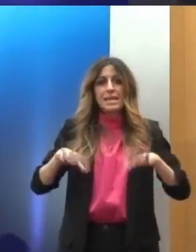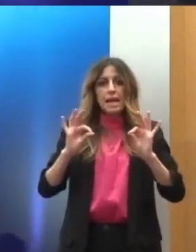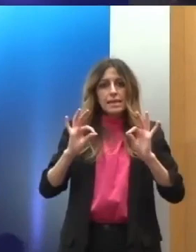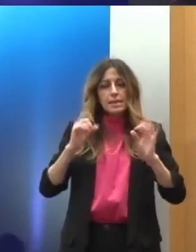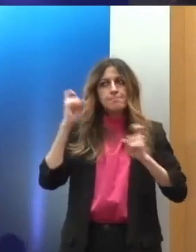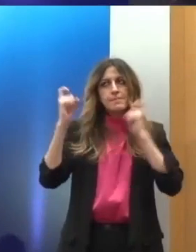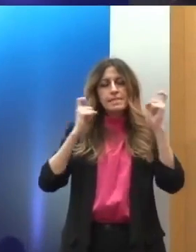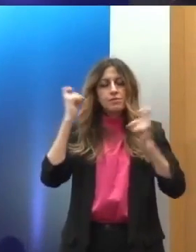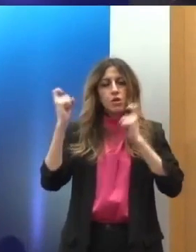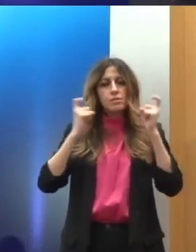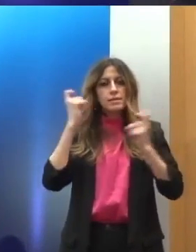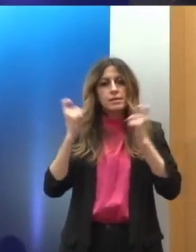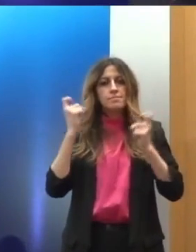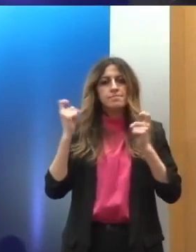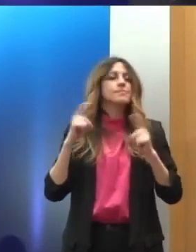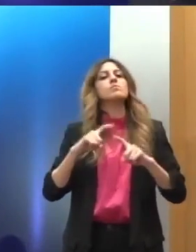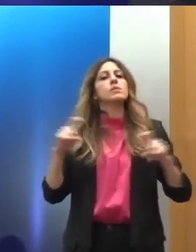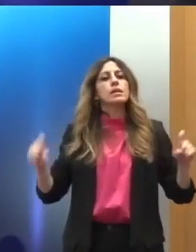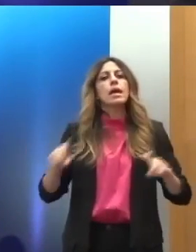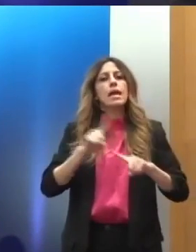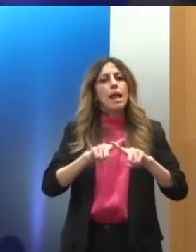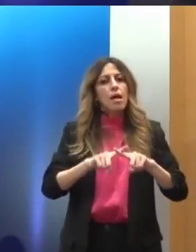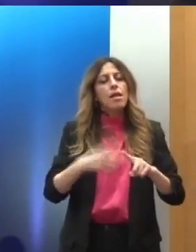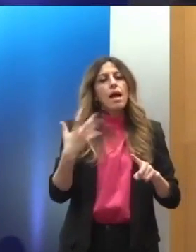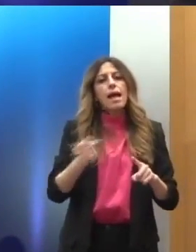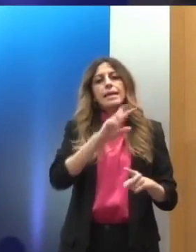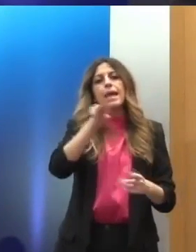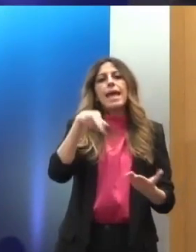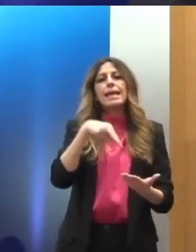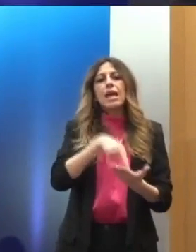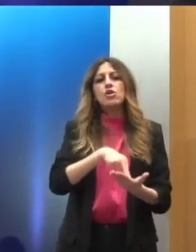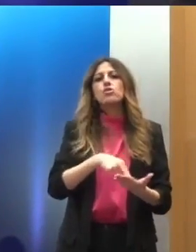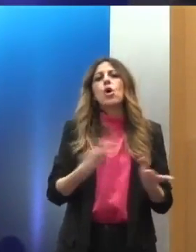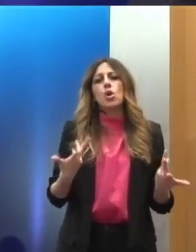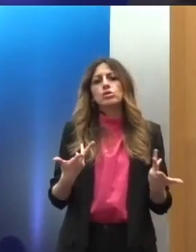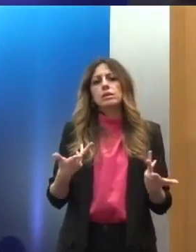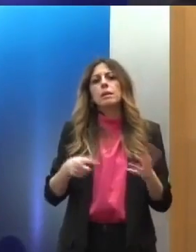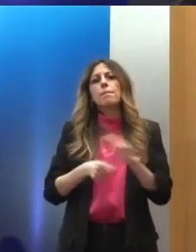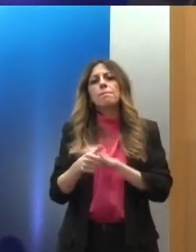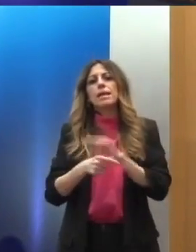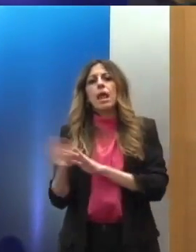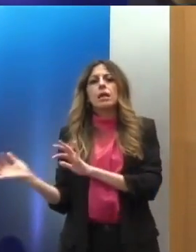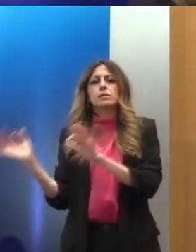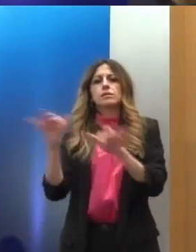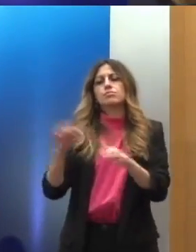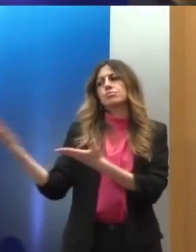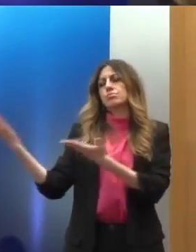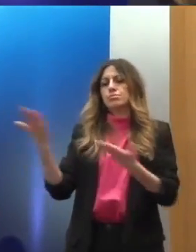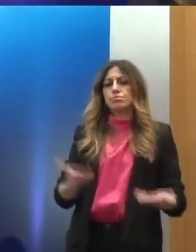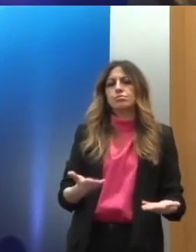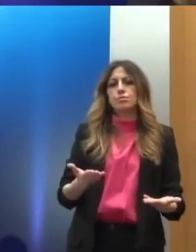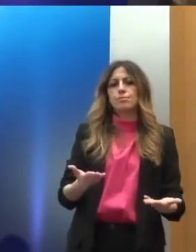ήταν ότι η Ελλάδα έχει έναν ρόλο ως χώρα υποδοχής, ενώ ο Συμπρόεδρος,